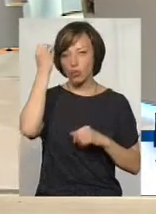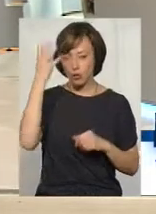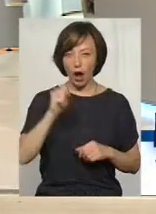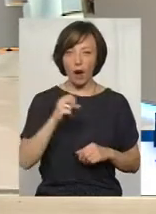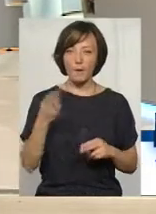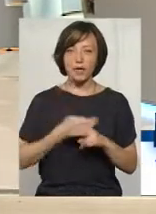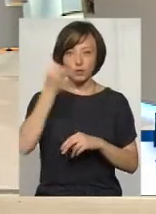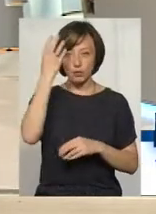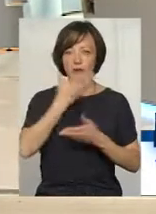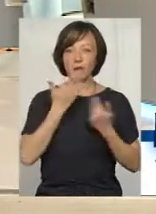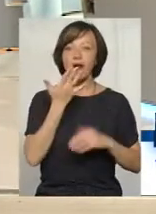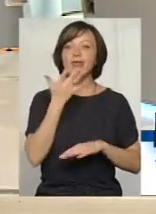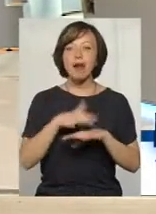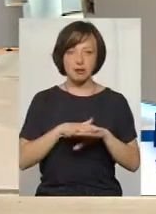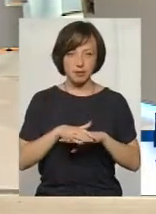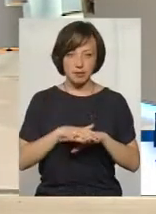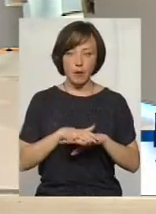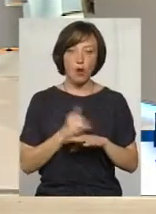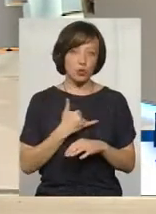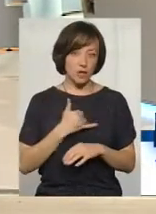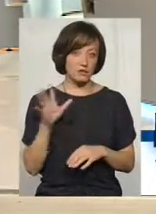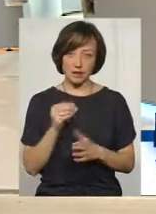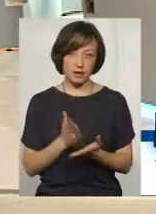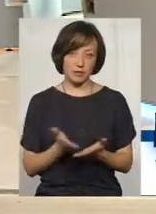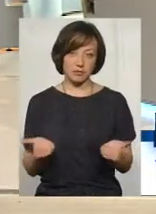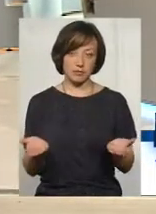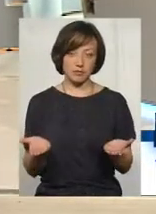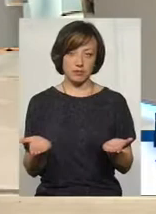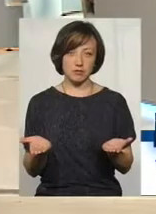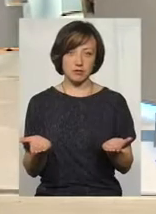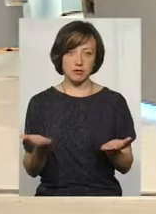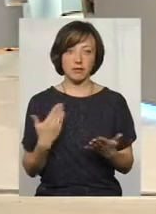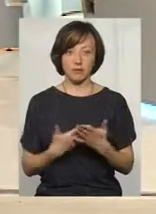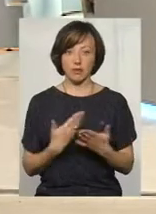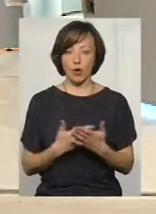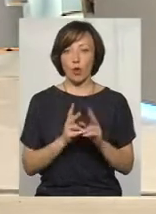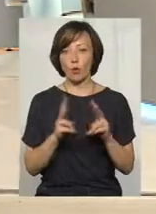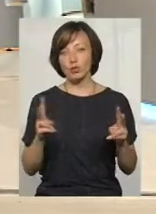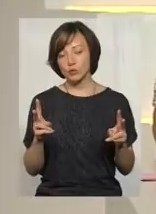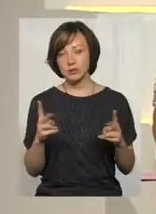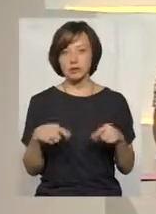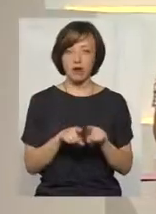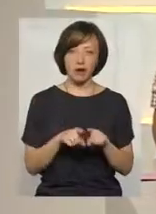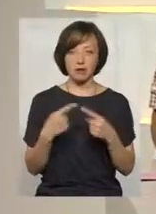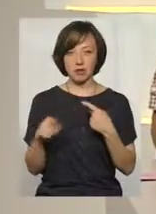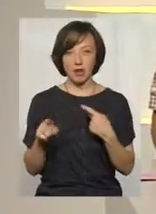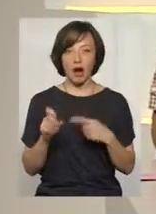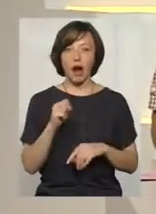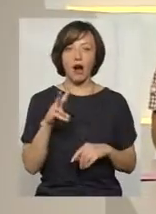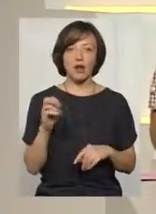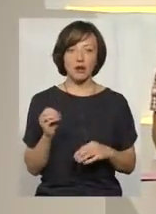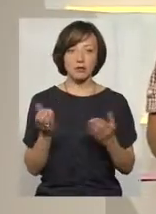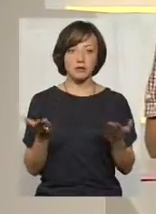без культури немає нації. У нас начебто все є. Ну це, мабуть, так комусь здається, а комусь не так здається. Але